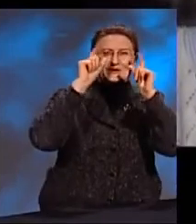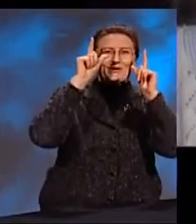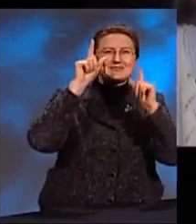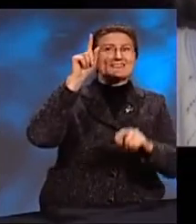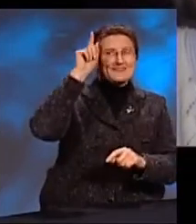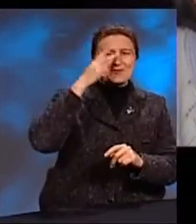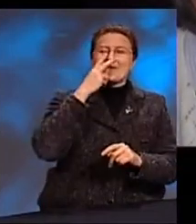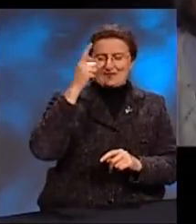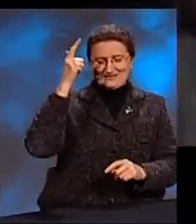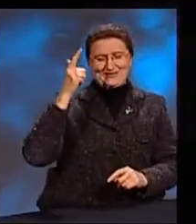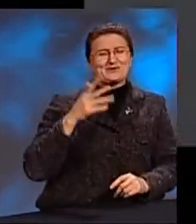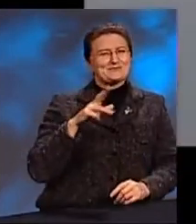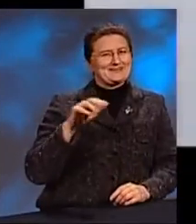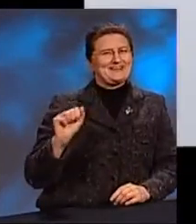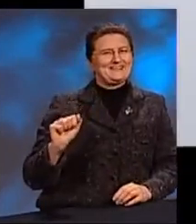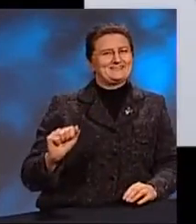И увидит Господа